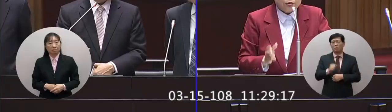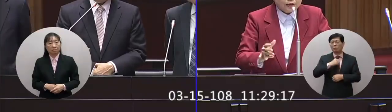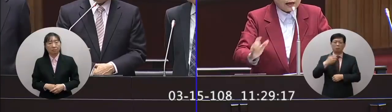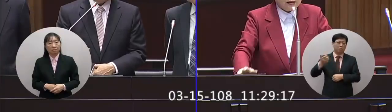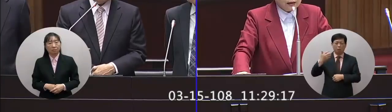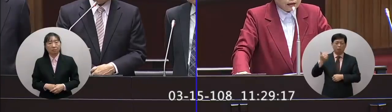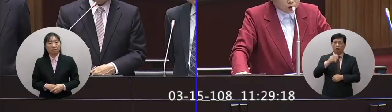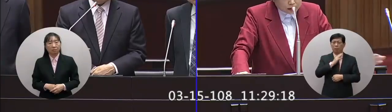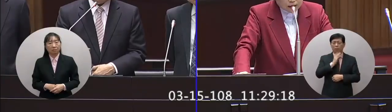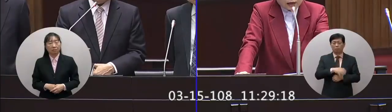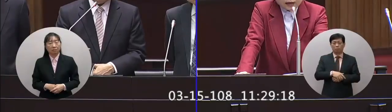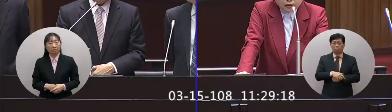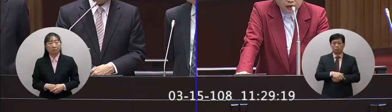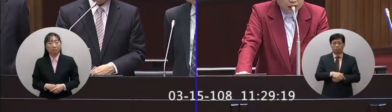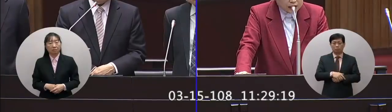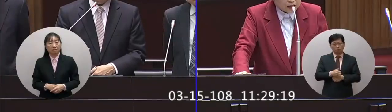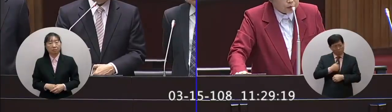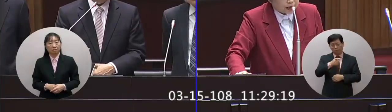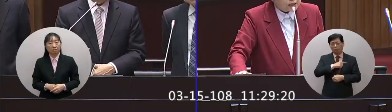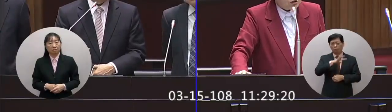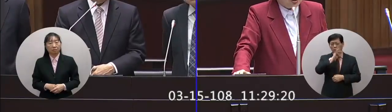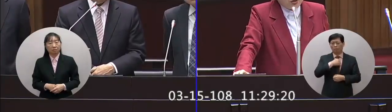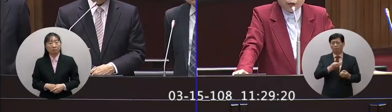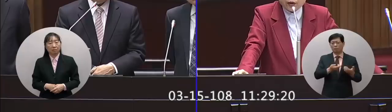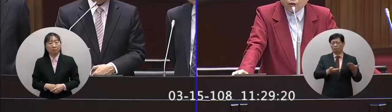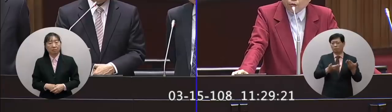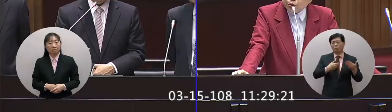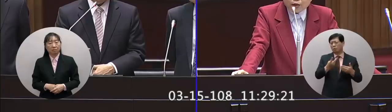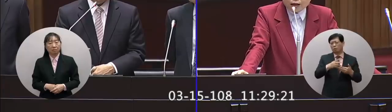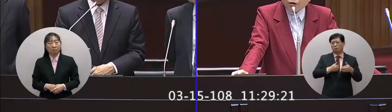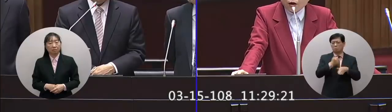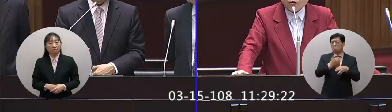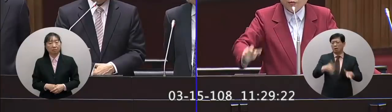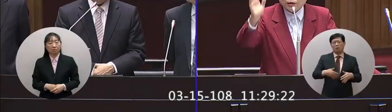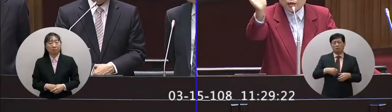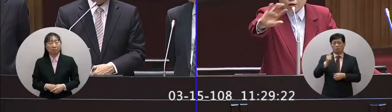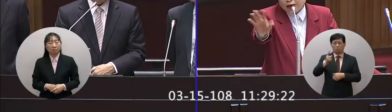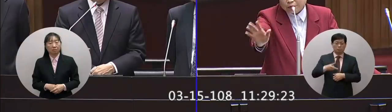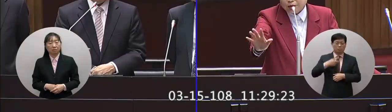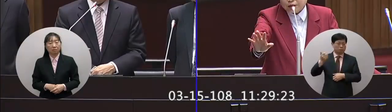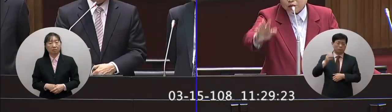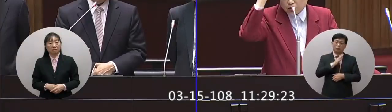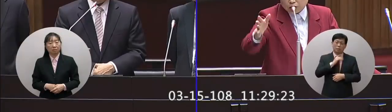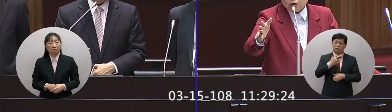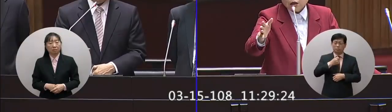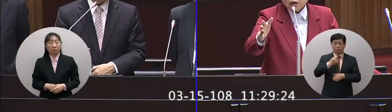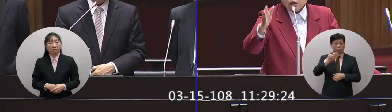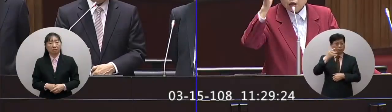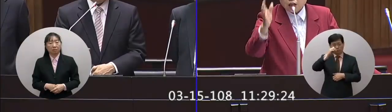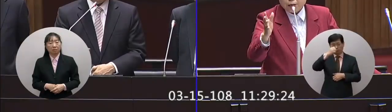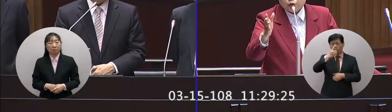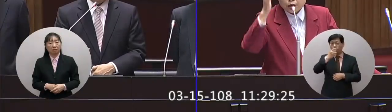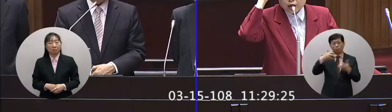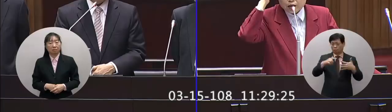用喊口號院長我們真的你的年紀跟我的年紀我們都回鍋了我們不需要喊口號我們這裡沒有藍綠問題就是